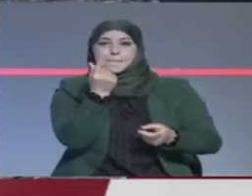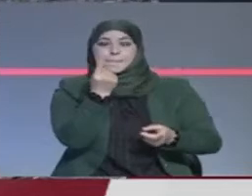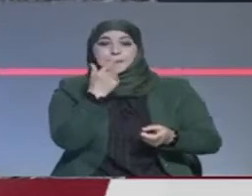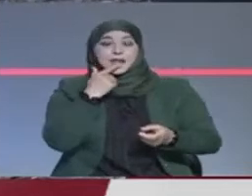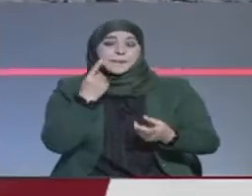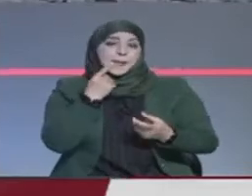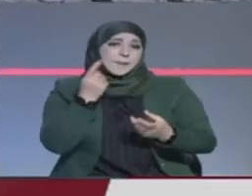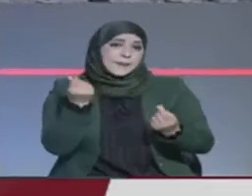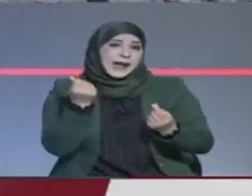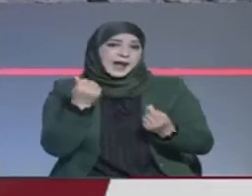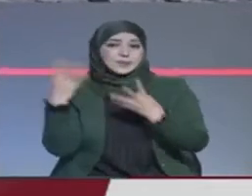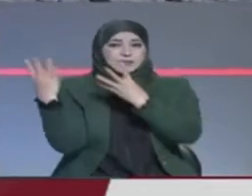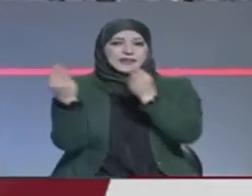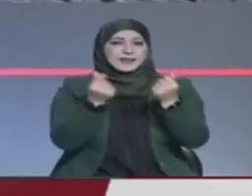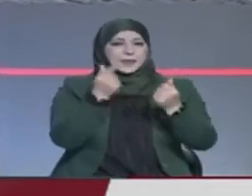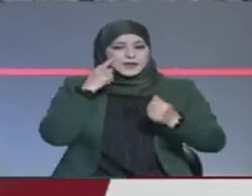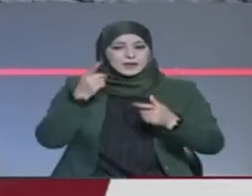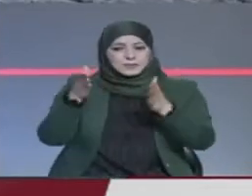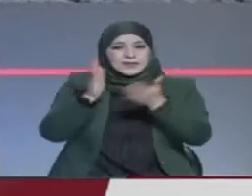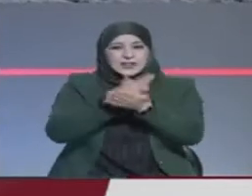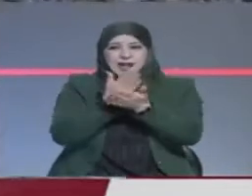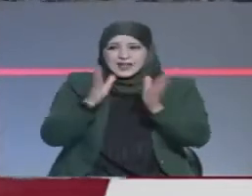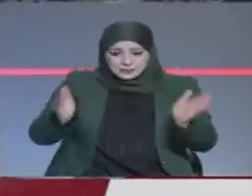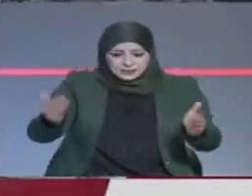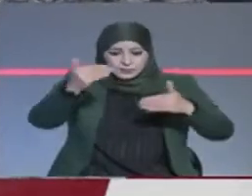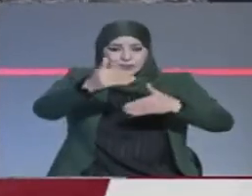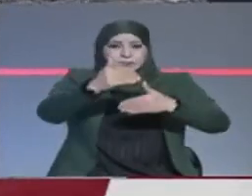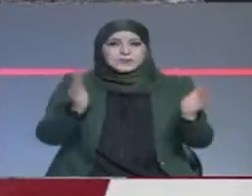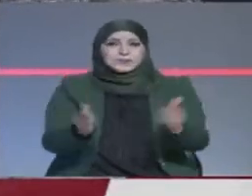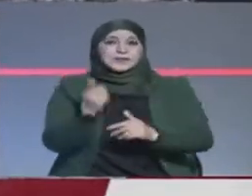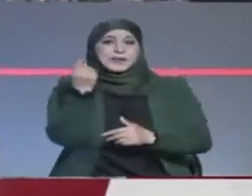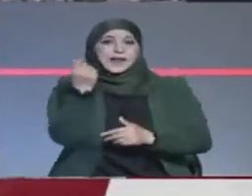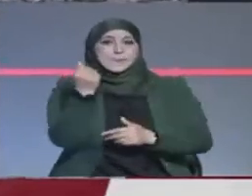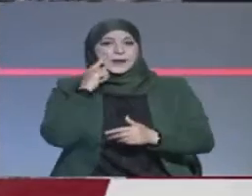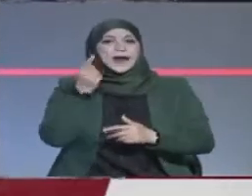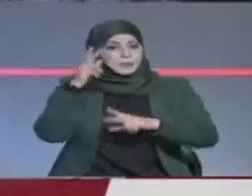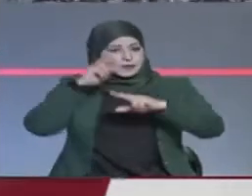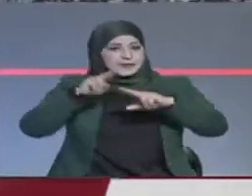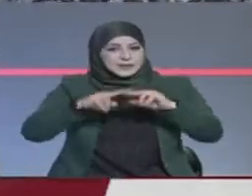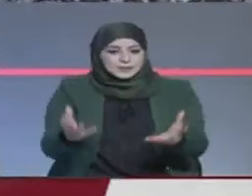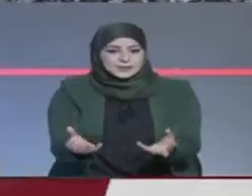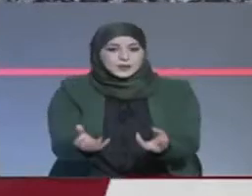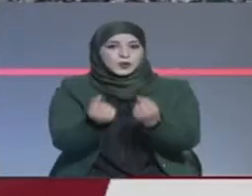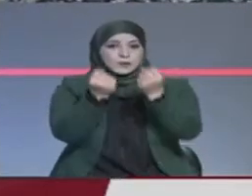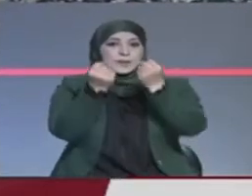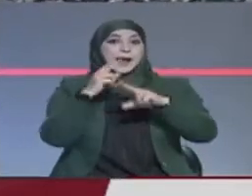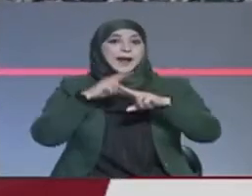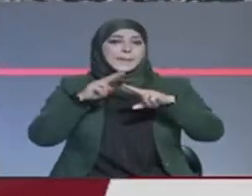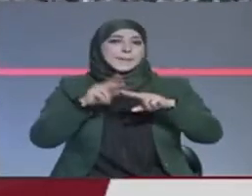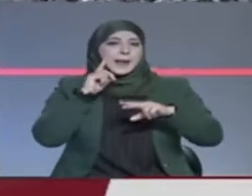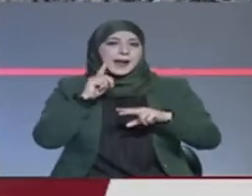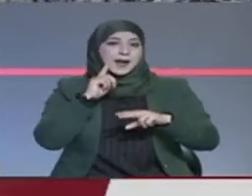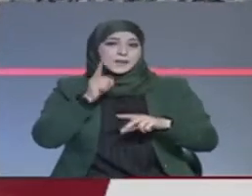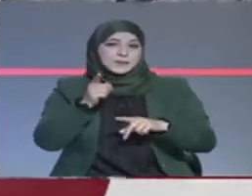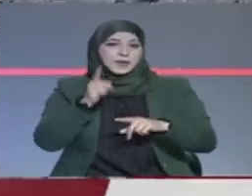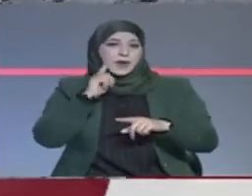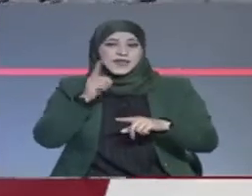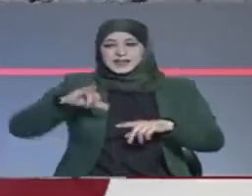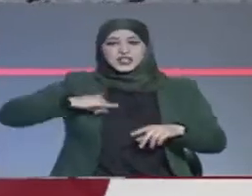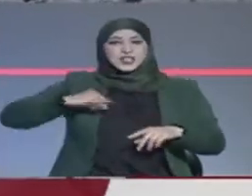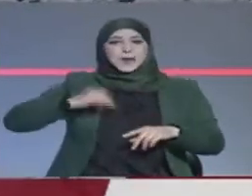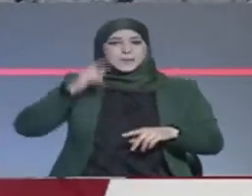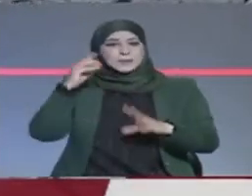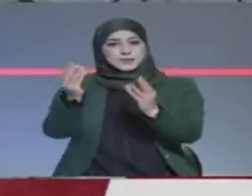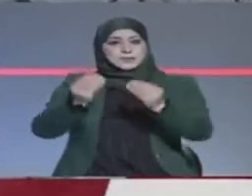وتهيئة أحواذ للانطلاق في التجارب الأولية لمعالجة الملح وذلك بعد أن تحصل هذا المستثمر الشاب